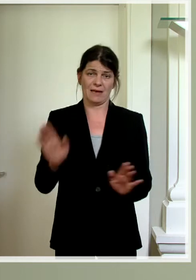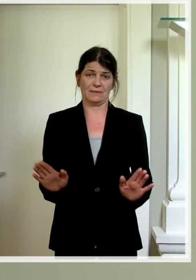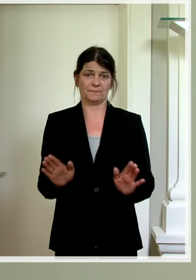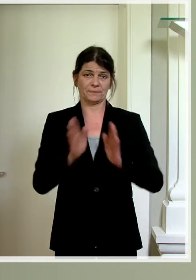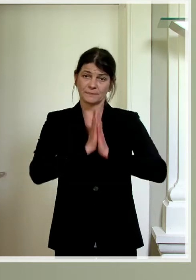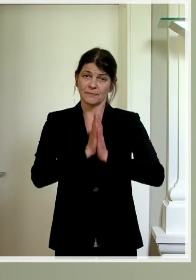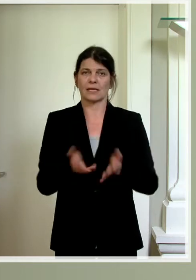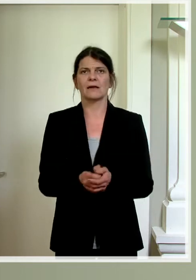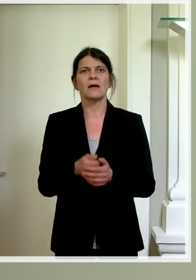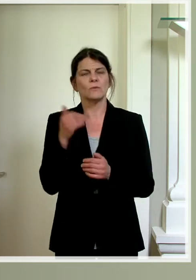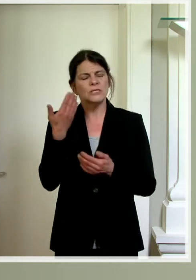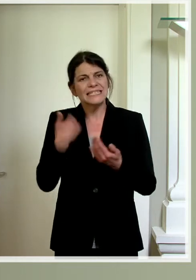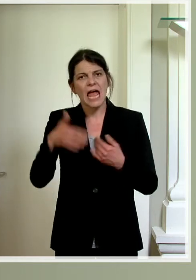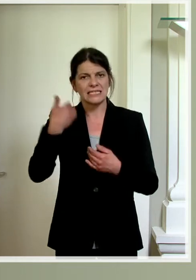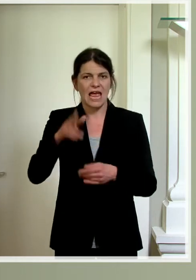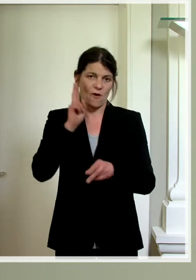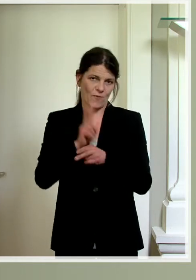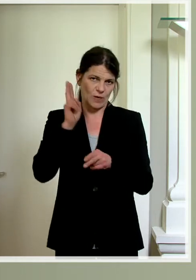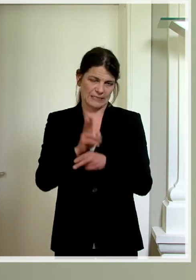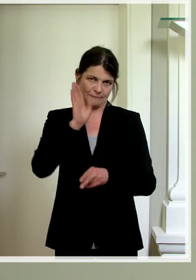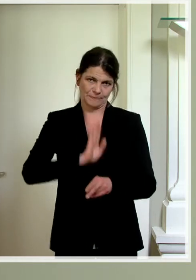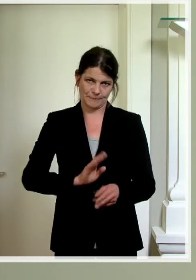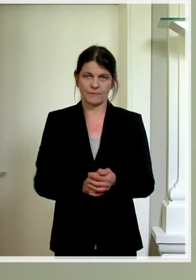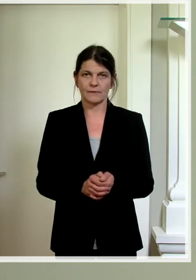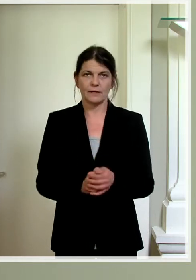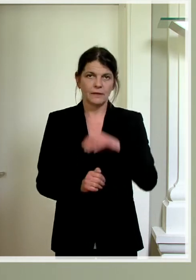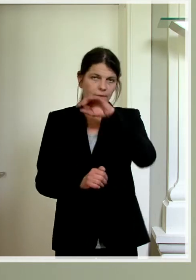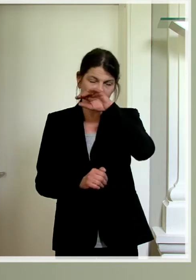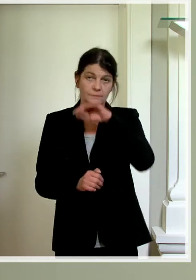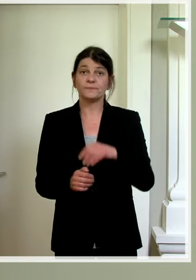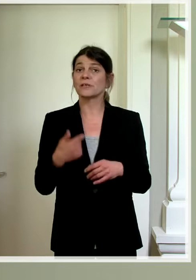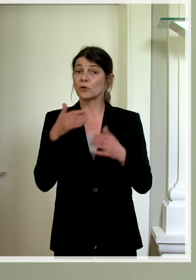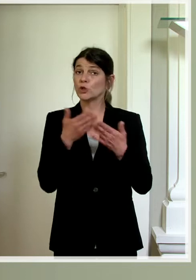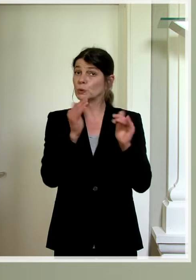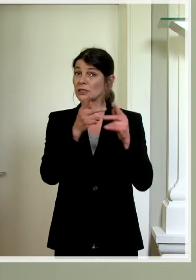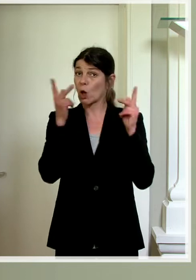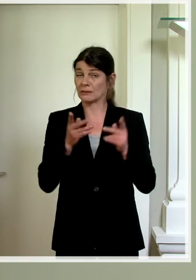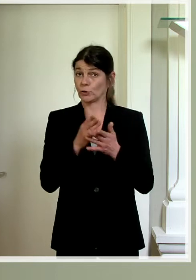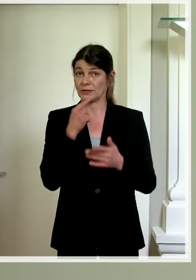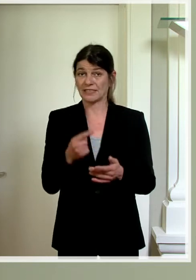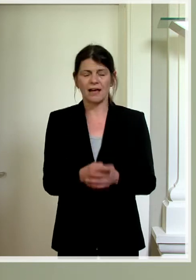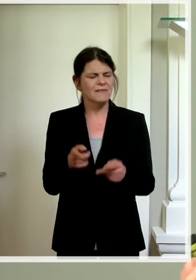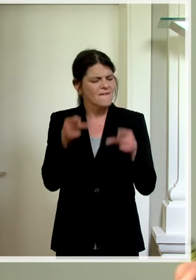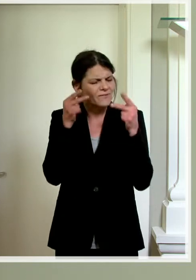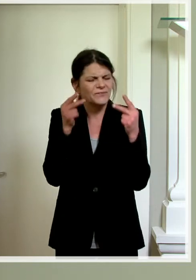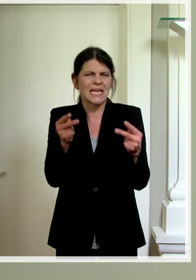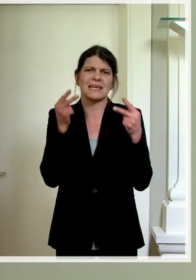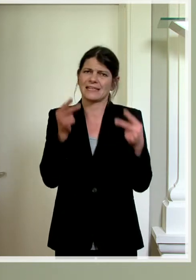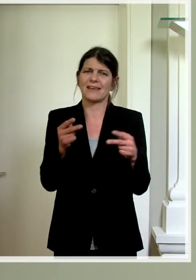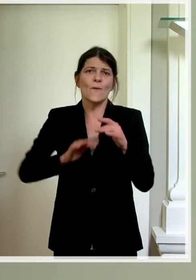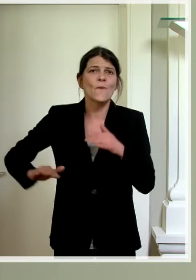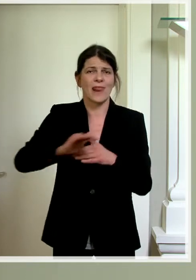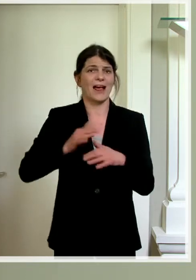überall sehr vorsichtig ist. Ich habe die Schutzkonzepte erwähnt. Die sind die tragende Säule aller